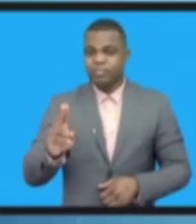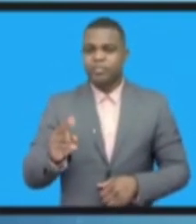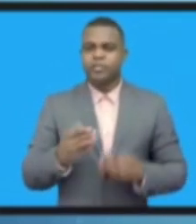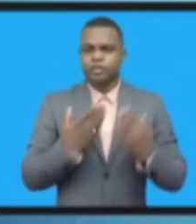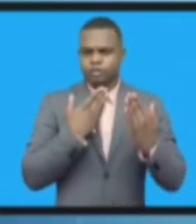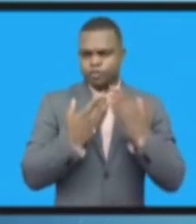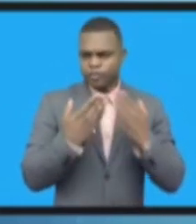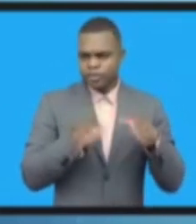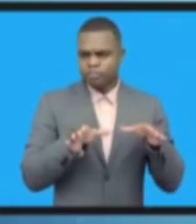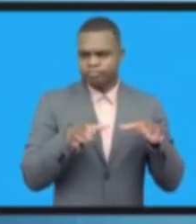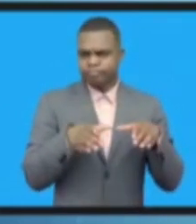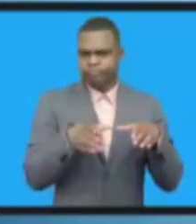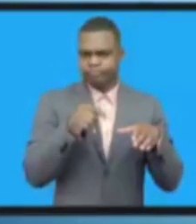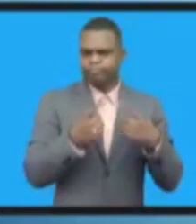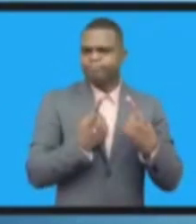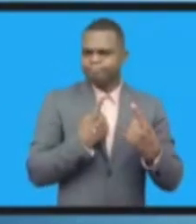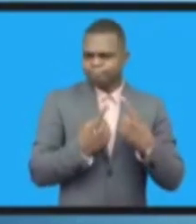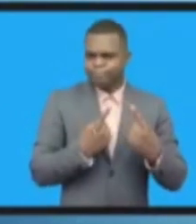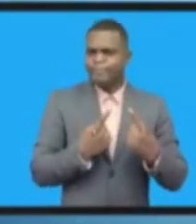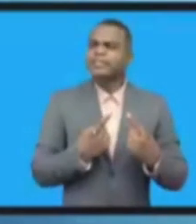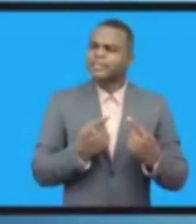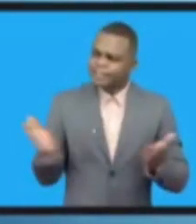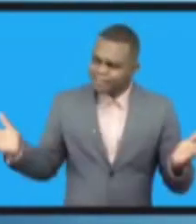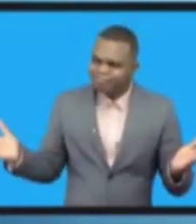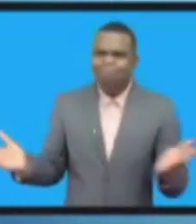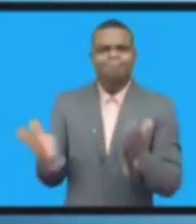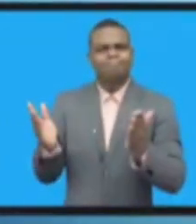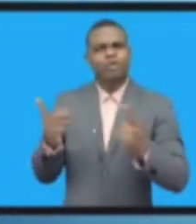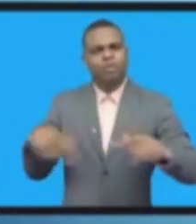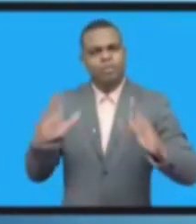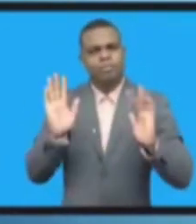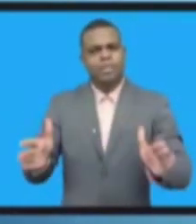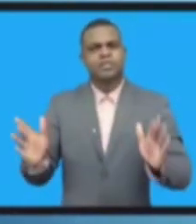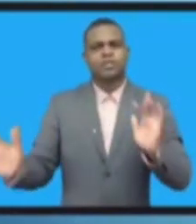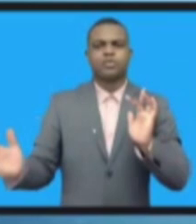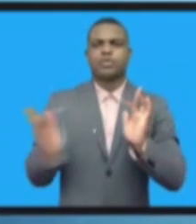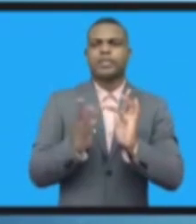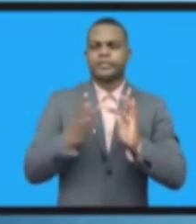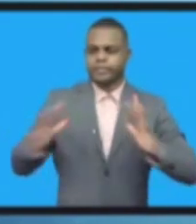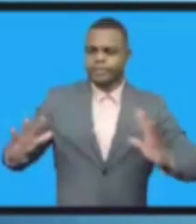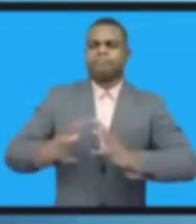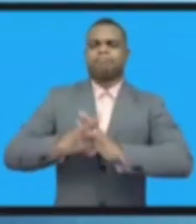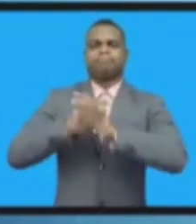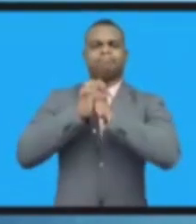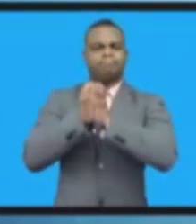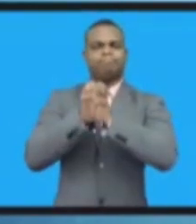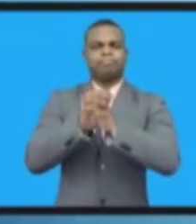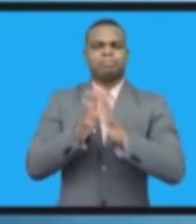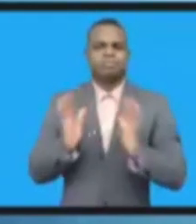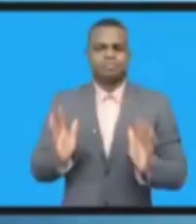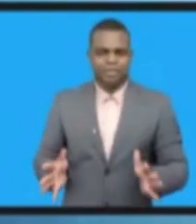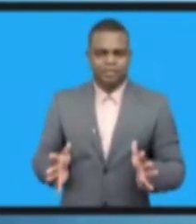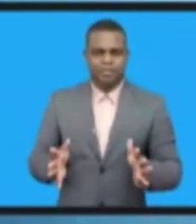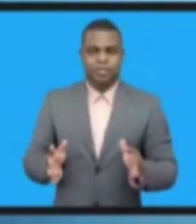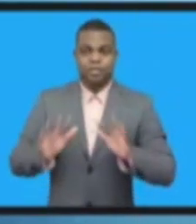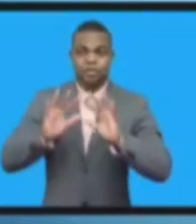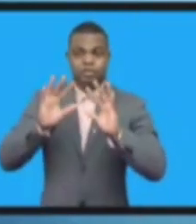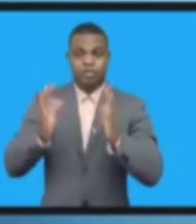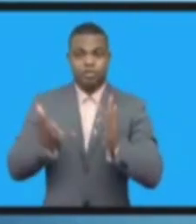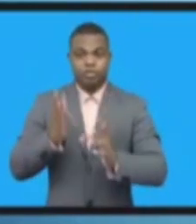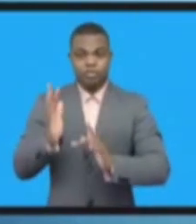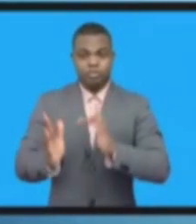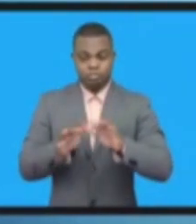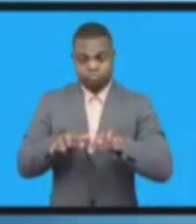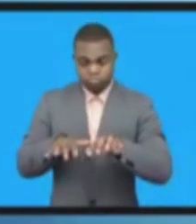МСЭ к нам обращались за тем же. Именно на это и направлен цифровой